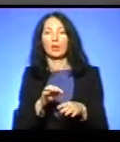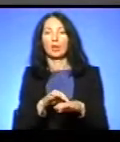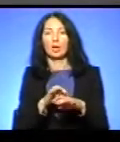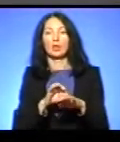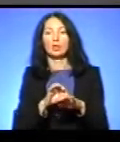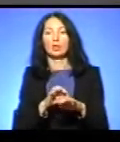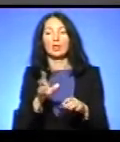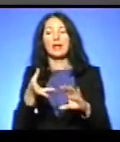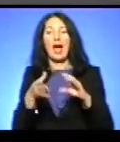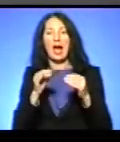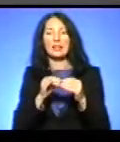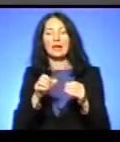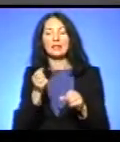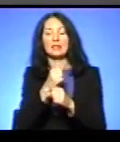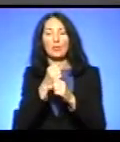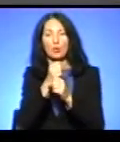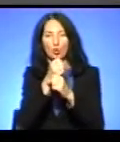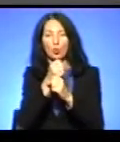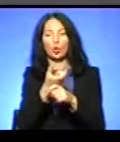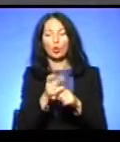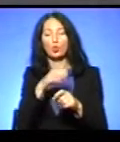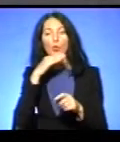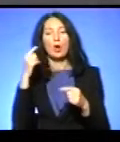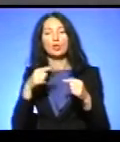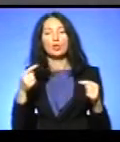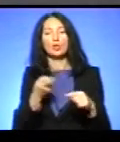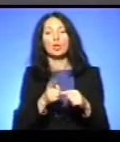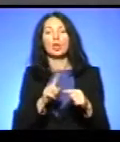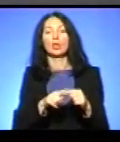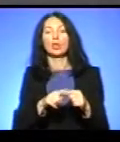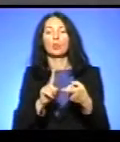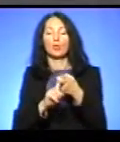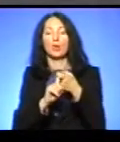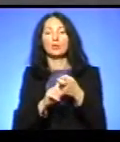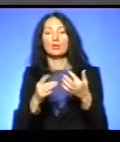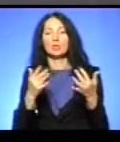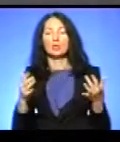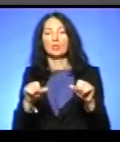і так далі. Тобто, дуже багато речей, які пов'язані з певними стереотипами, також було